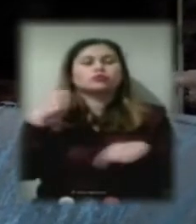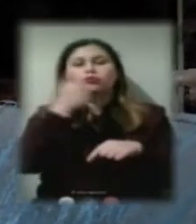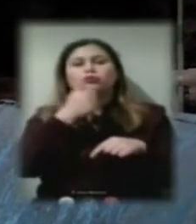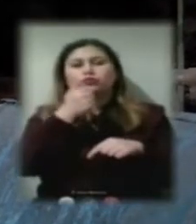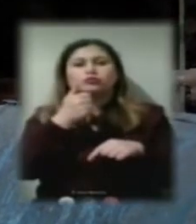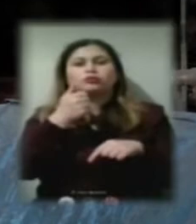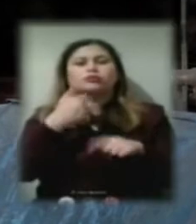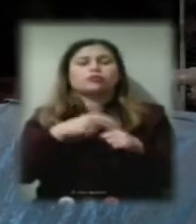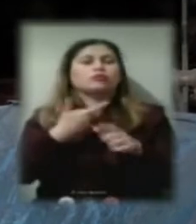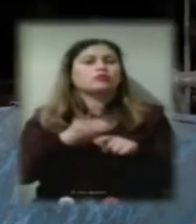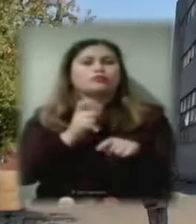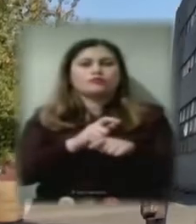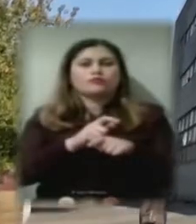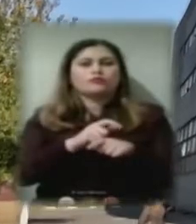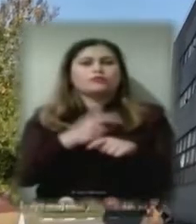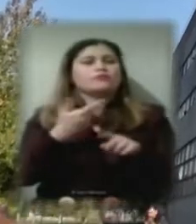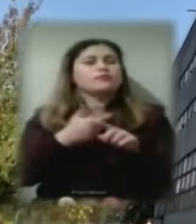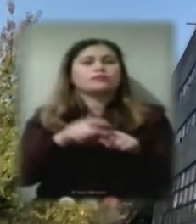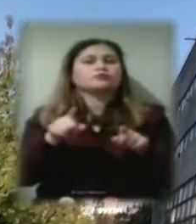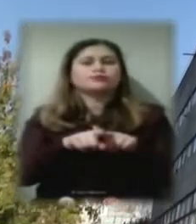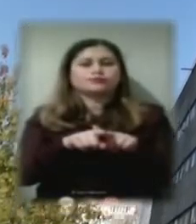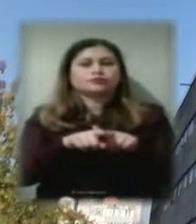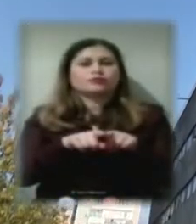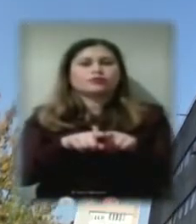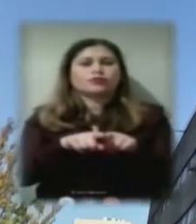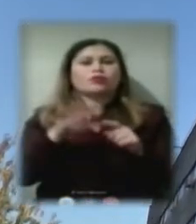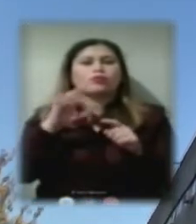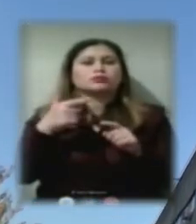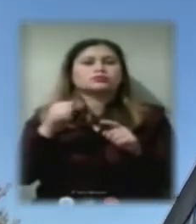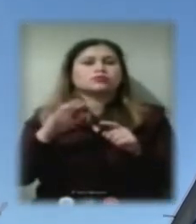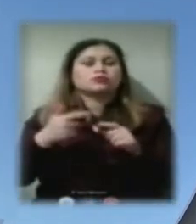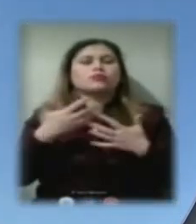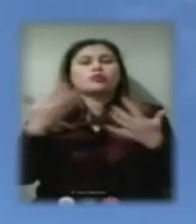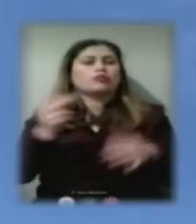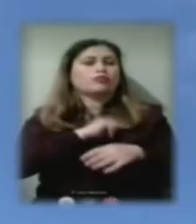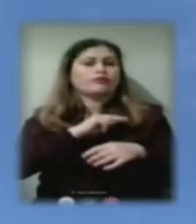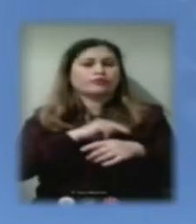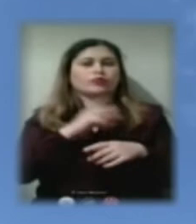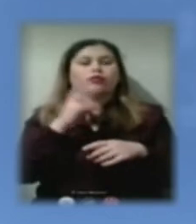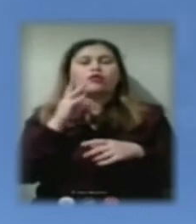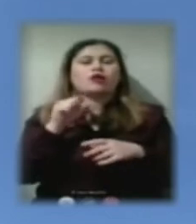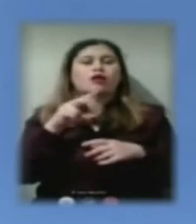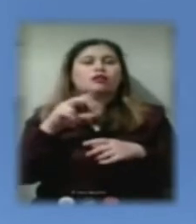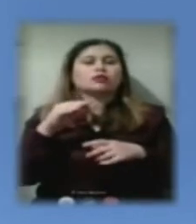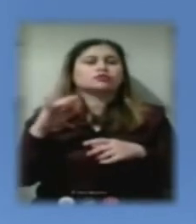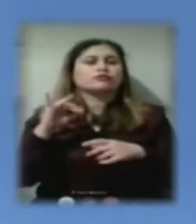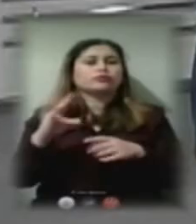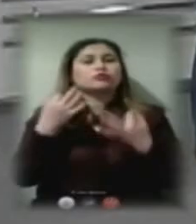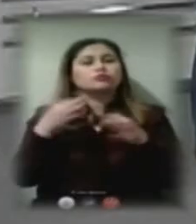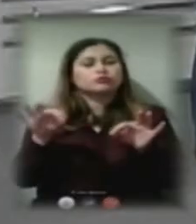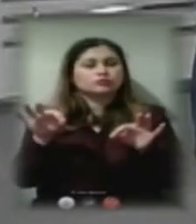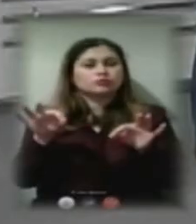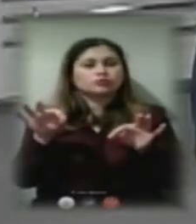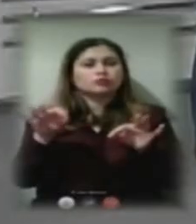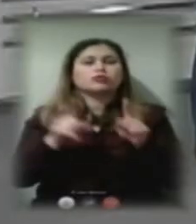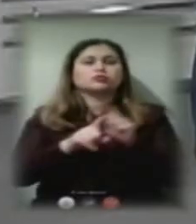дуже такий обсяг робіт, але ж він дозволить значно